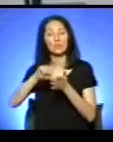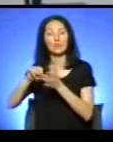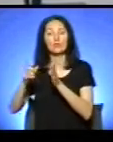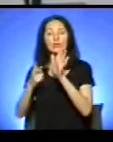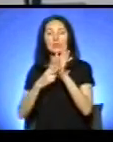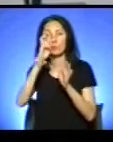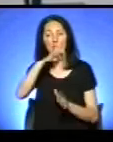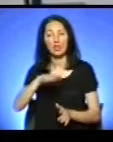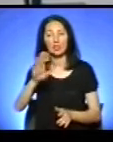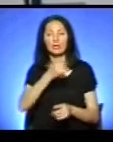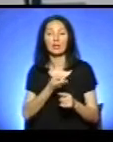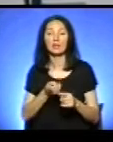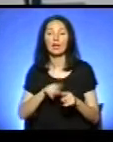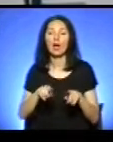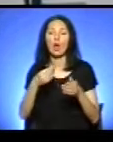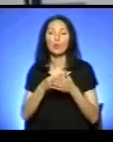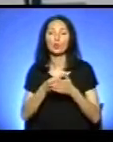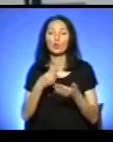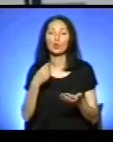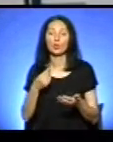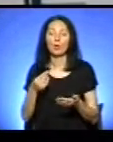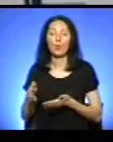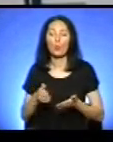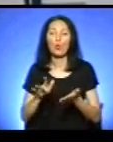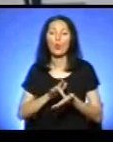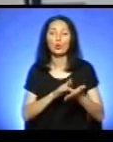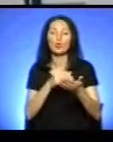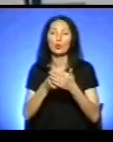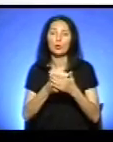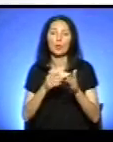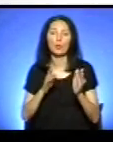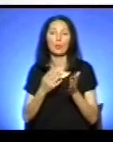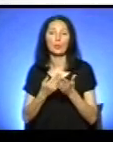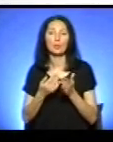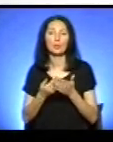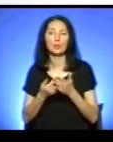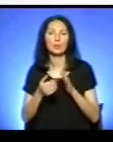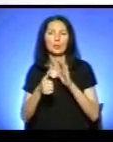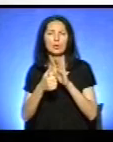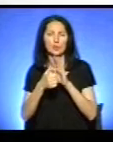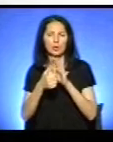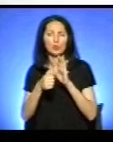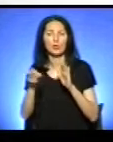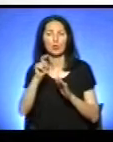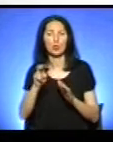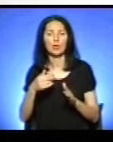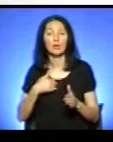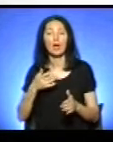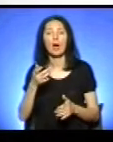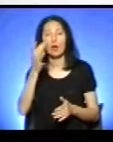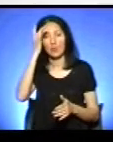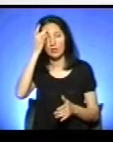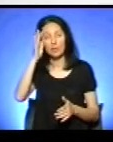Вадима Явича, така подорож коштуватиме близько 600 доларів. Я в Індію проїхав 5,5 тисяч кілометрів,